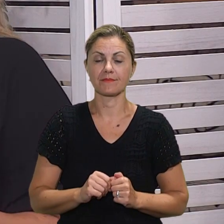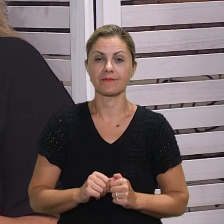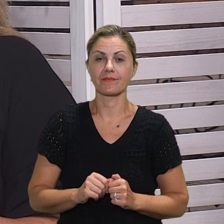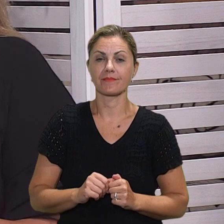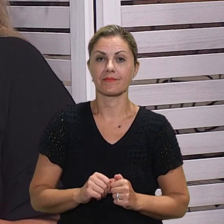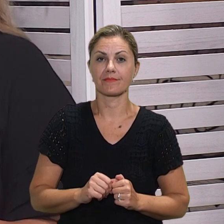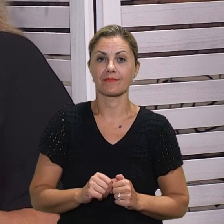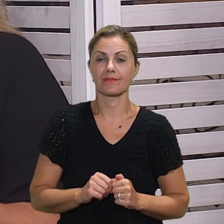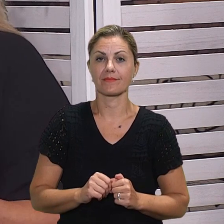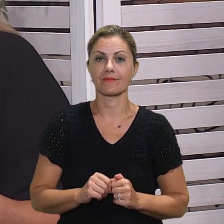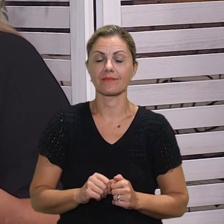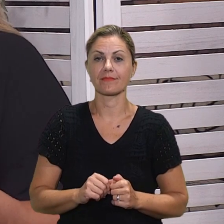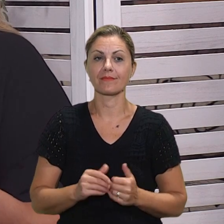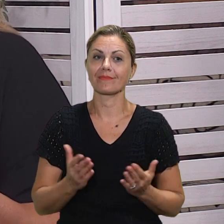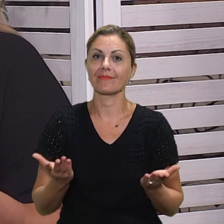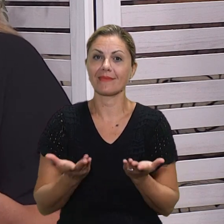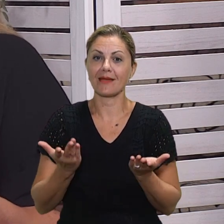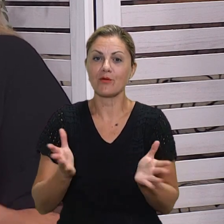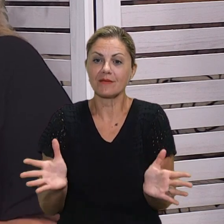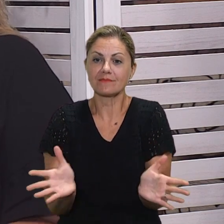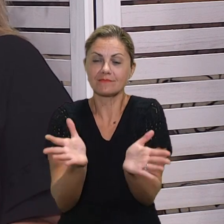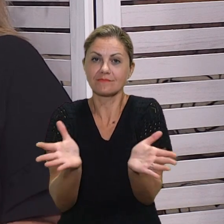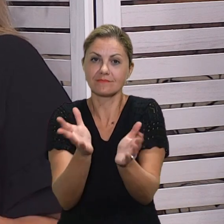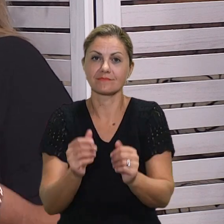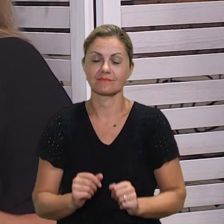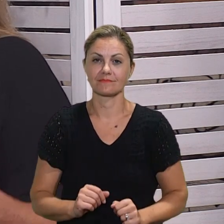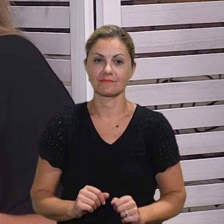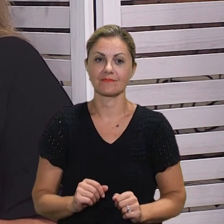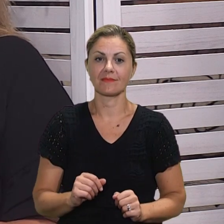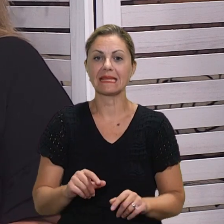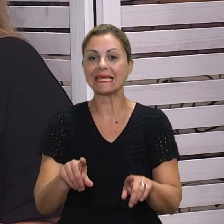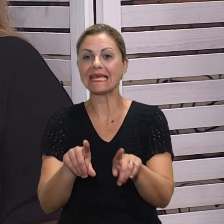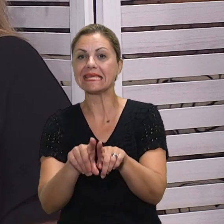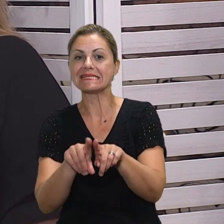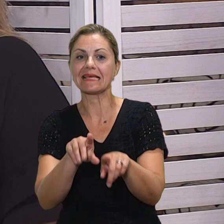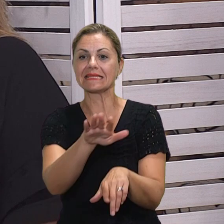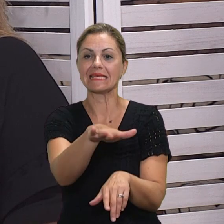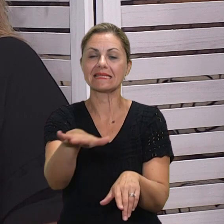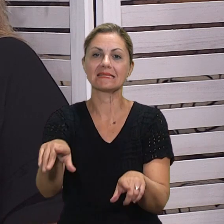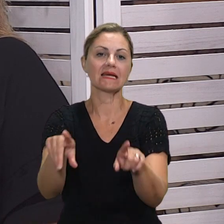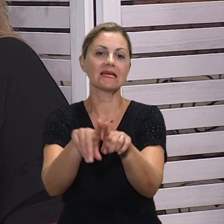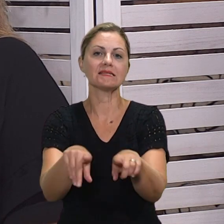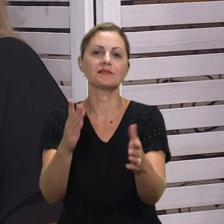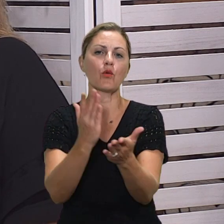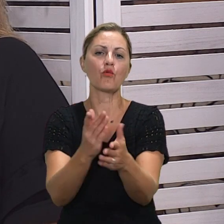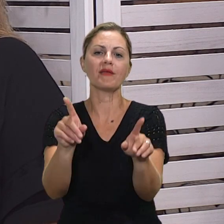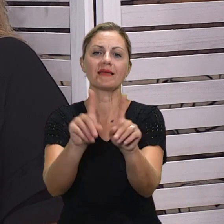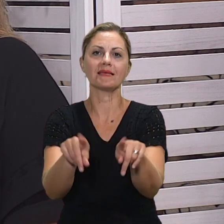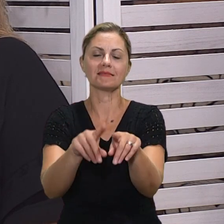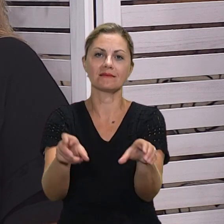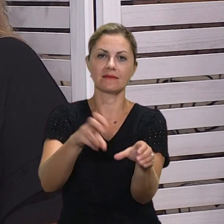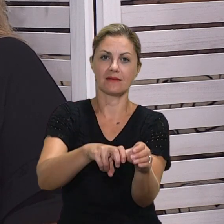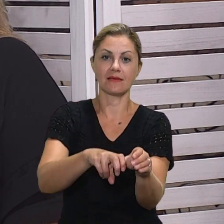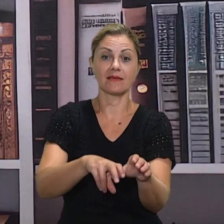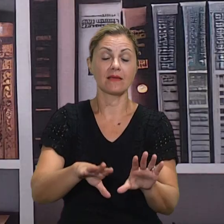sa Zubić Vili, a nema nikakve konkretne nagrade. Je li tu uvijek isti krug djece ili praktički sva djeca u razredu sudjeluju u takvim